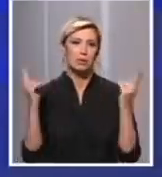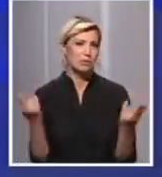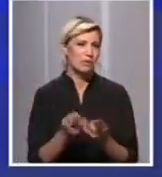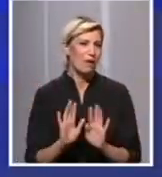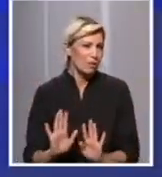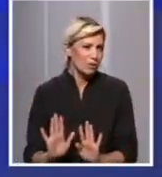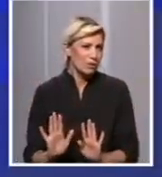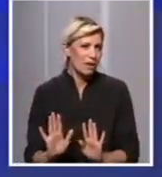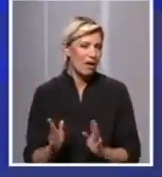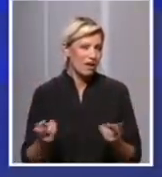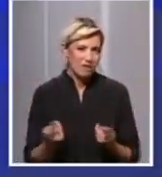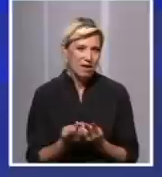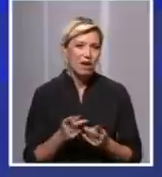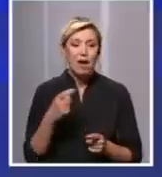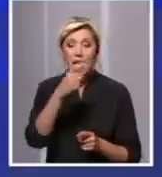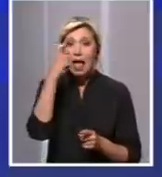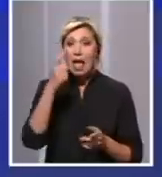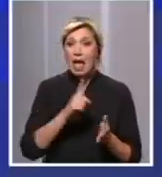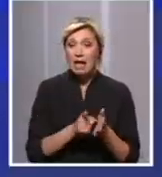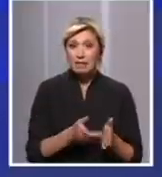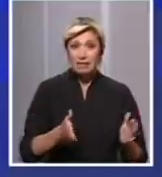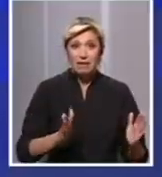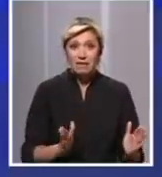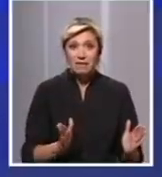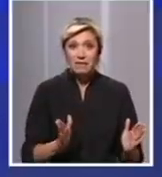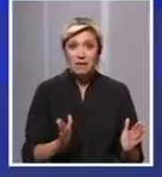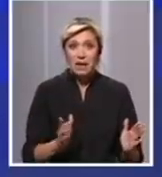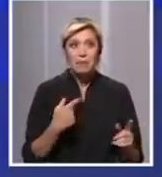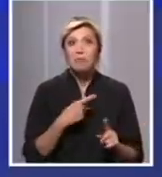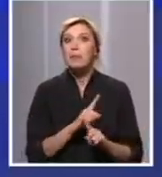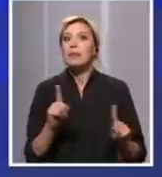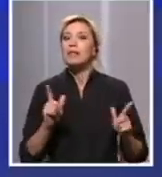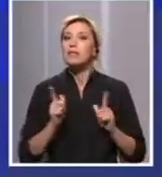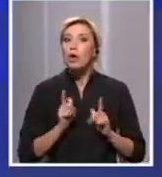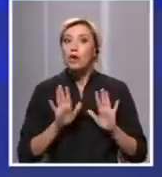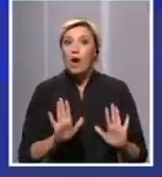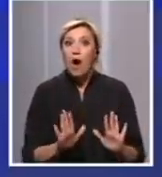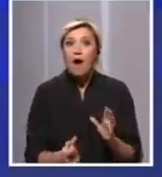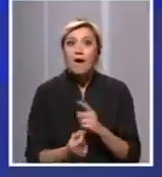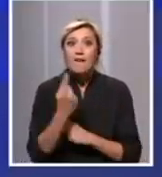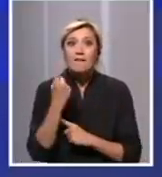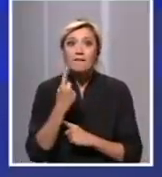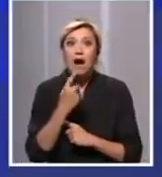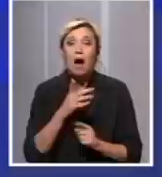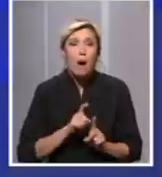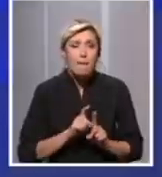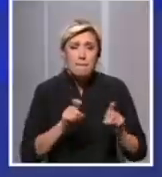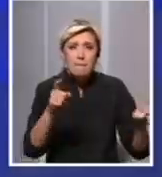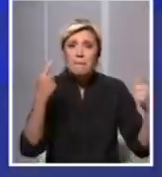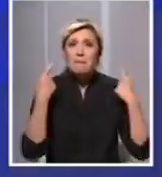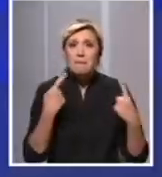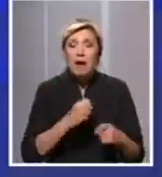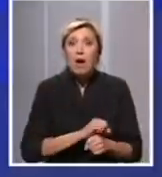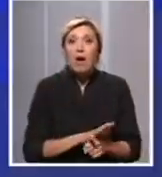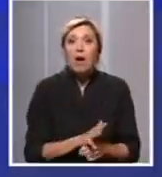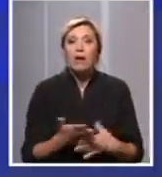U ovom jednom letnjem periodu kada nije bilo za očekivanje ovakav nivo aktivnosti jedne infekcije koje